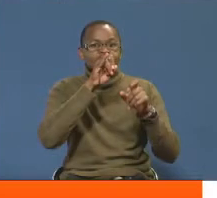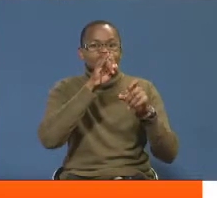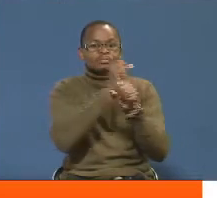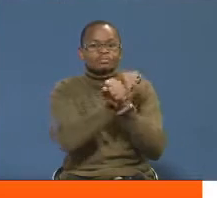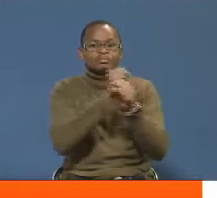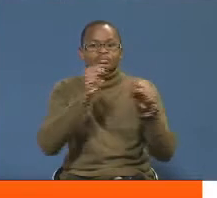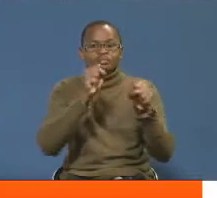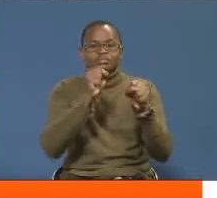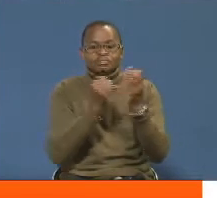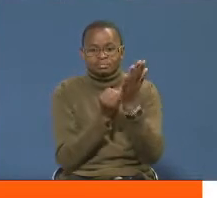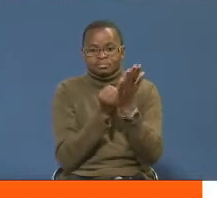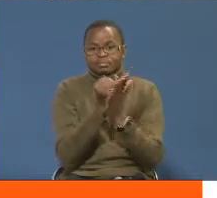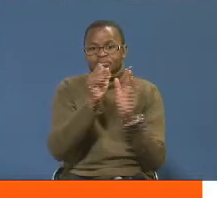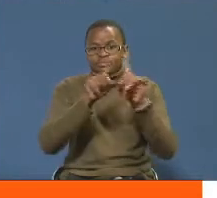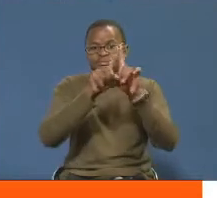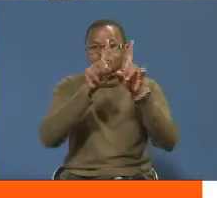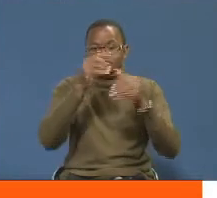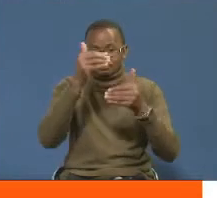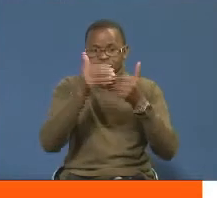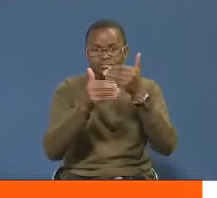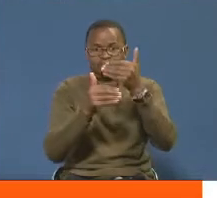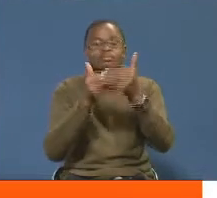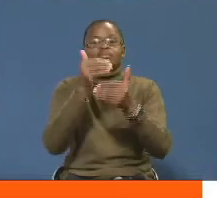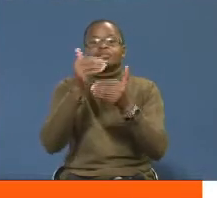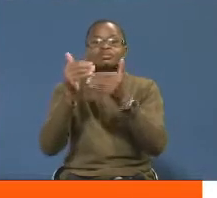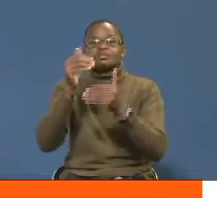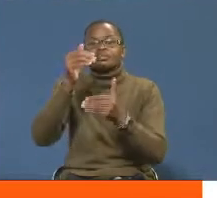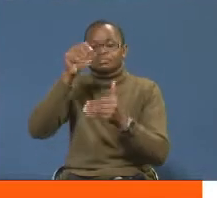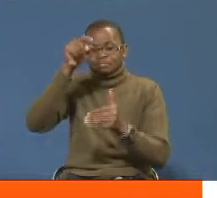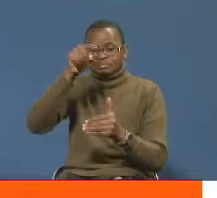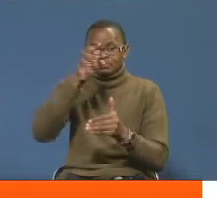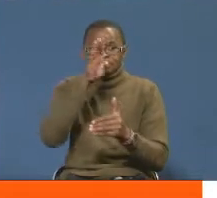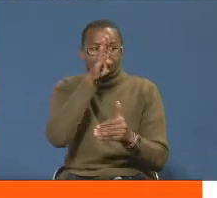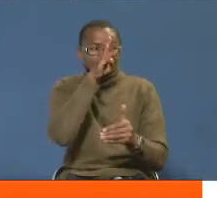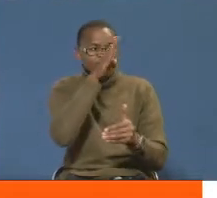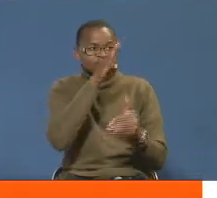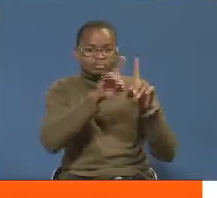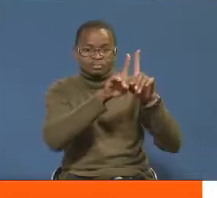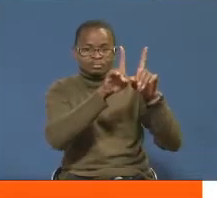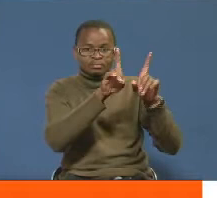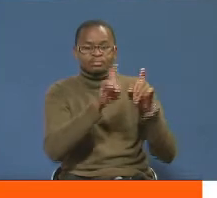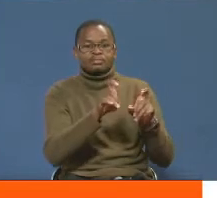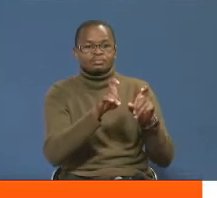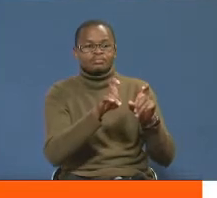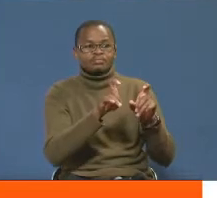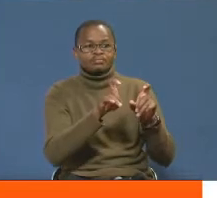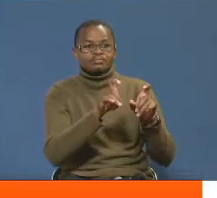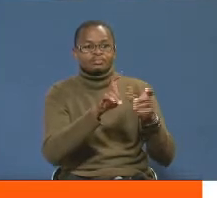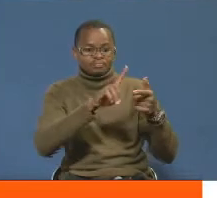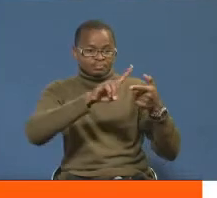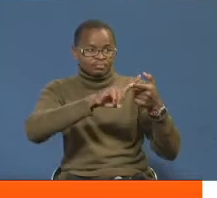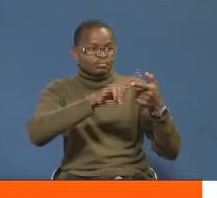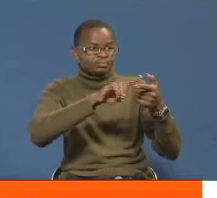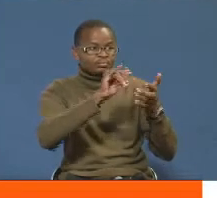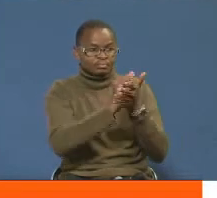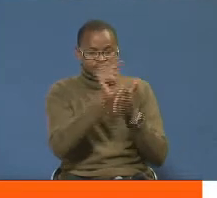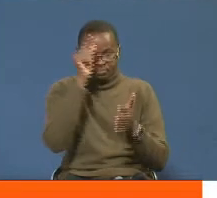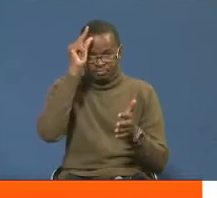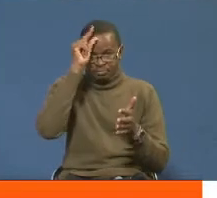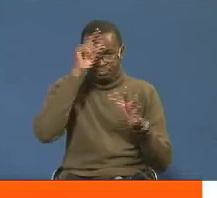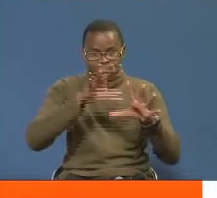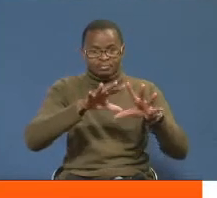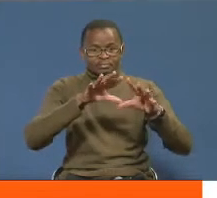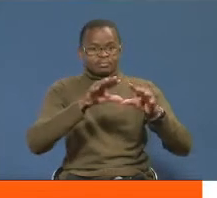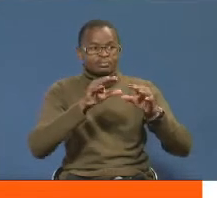the integrity of the examination process shall remain unquestionable. Ami ungezi ya kuwa, serikali